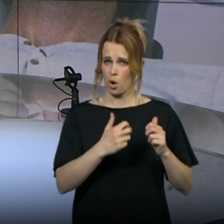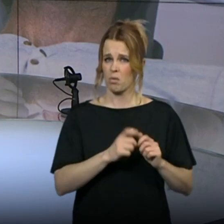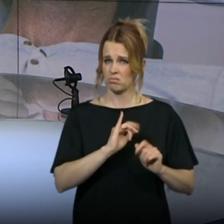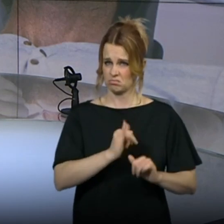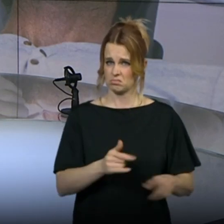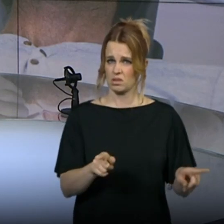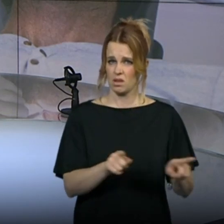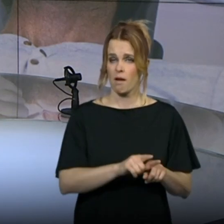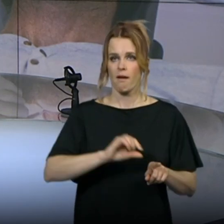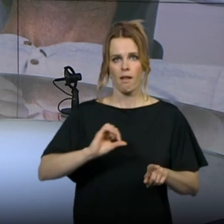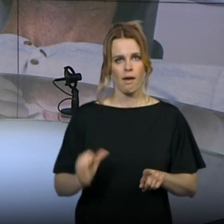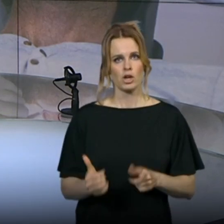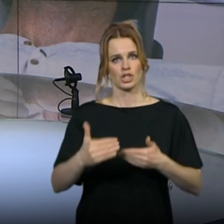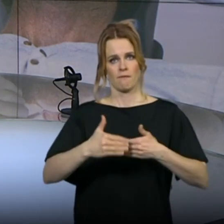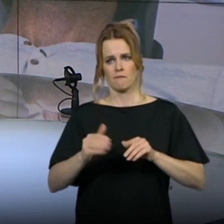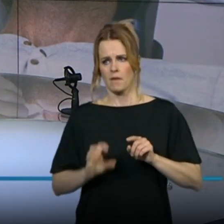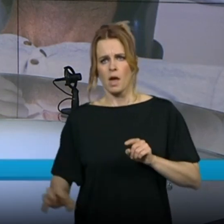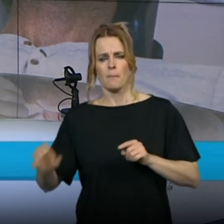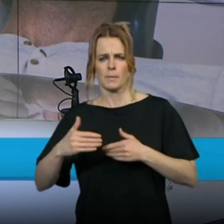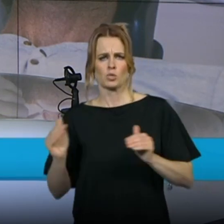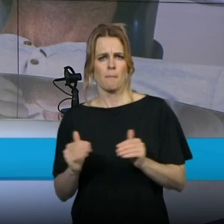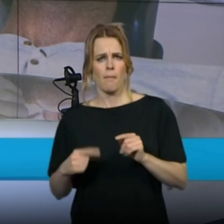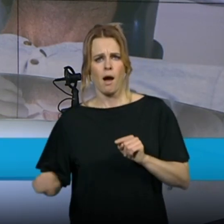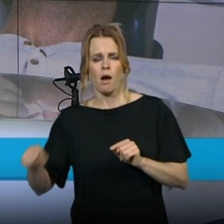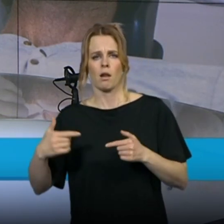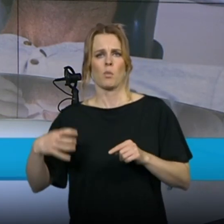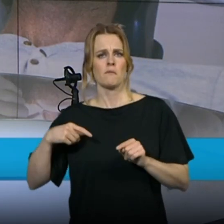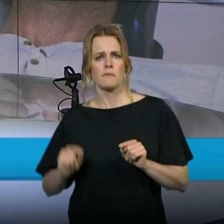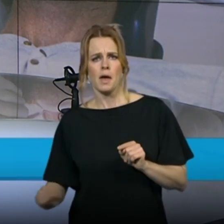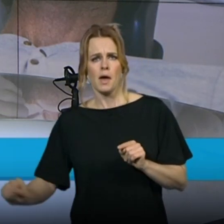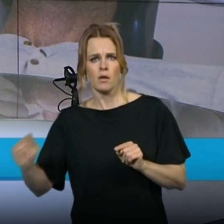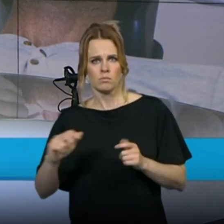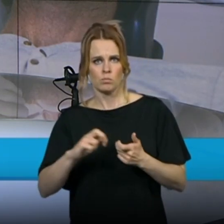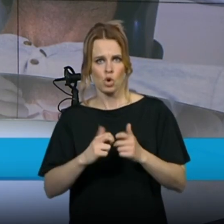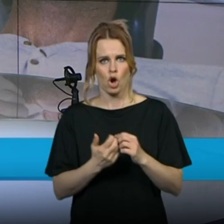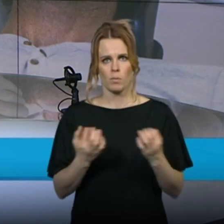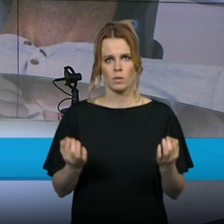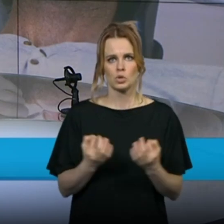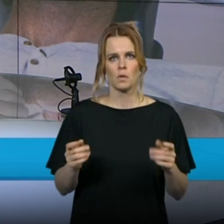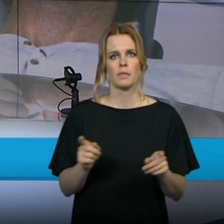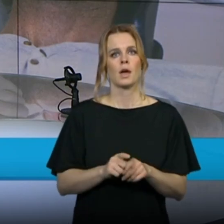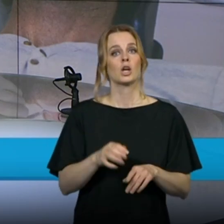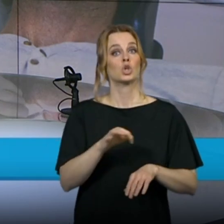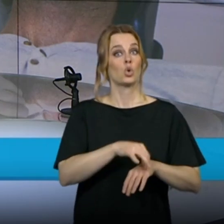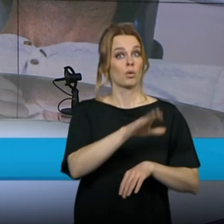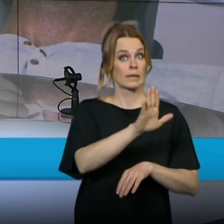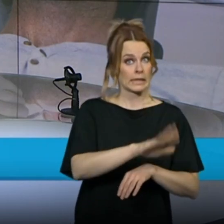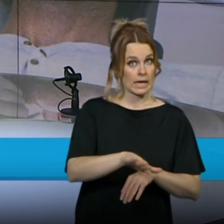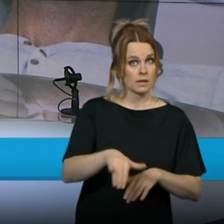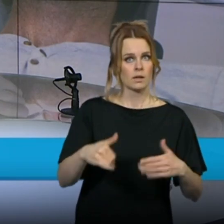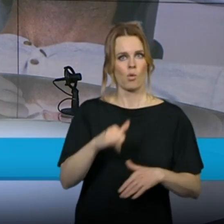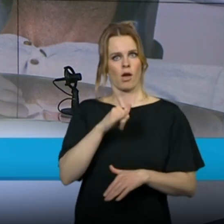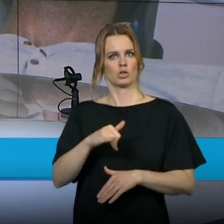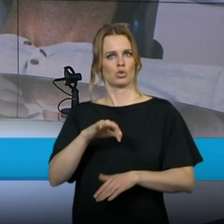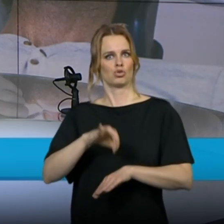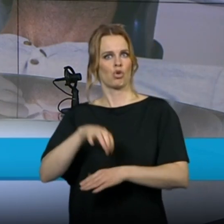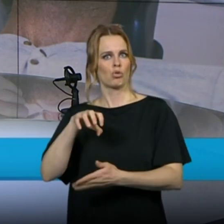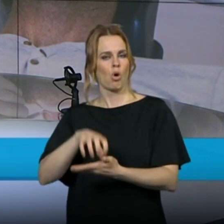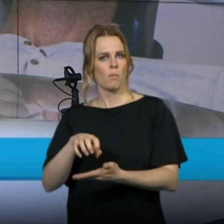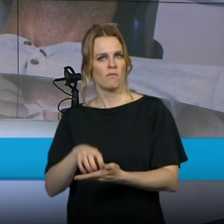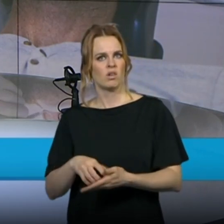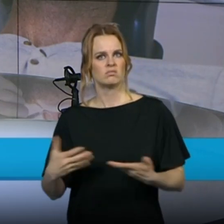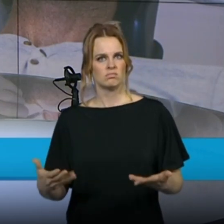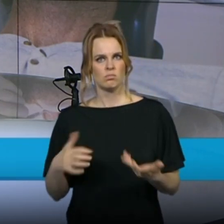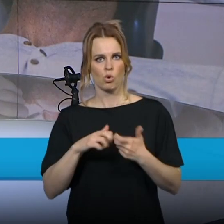Menších měst a vesnic nemůže sehnat ani praktického lékaře nebo pediatra. Byť i v těchto případech je už skoro standardem s